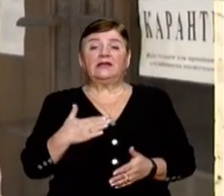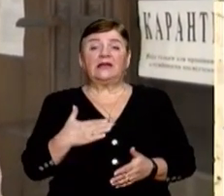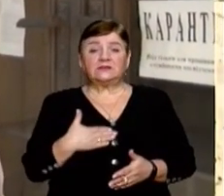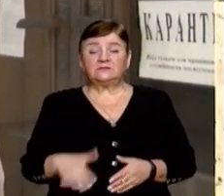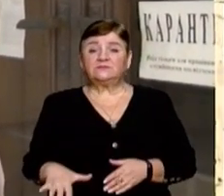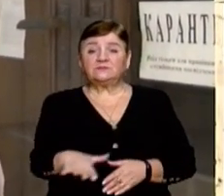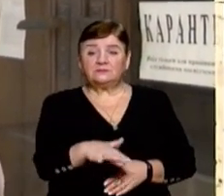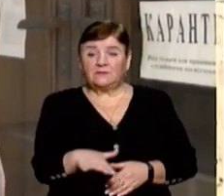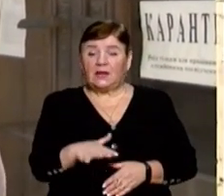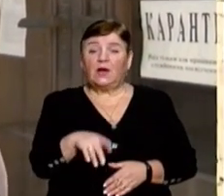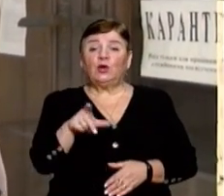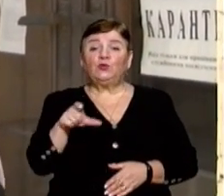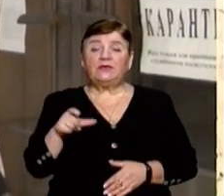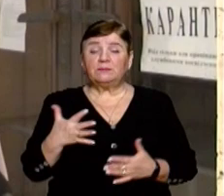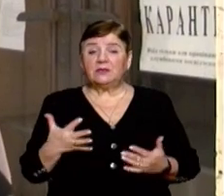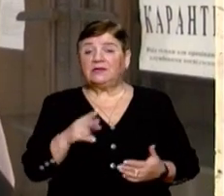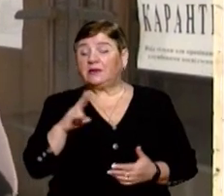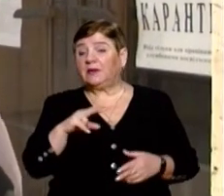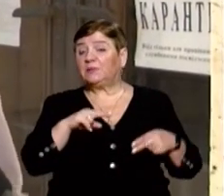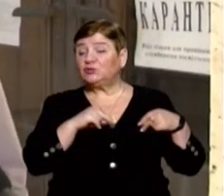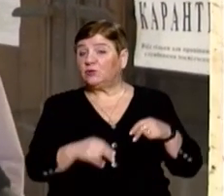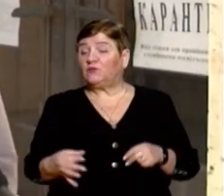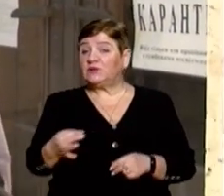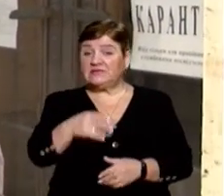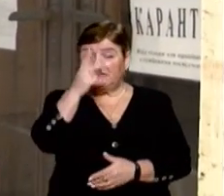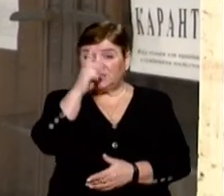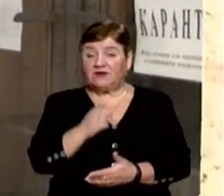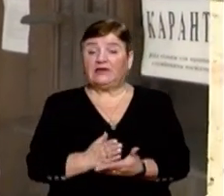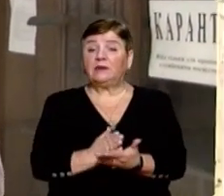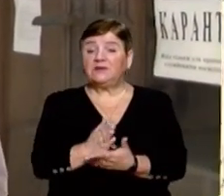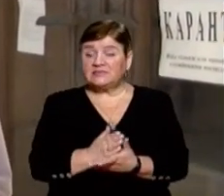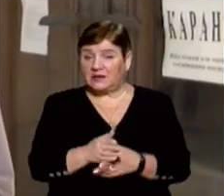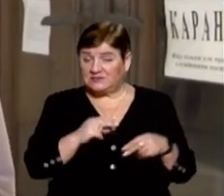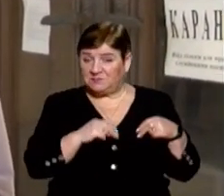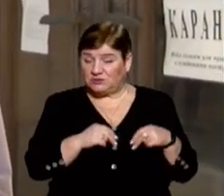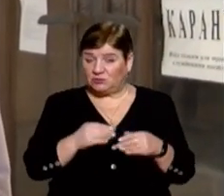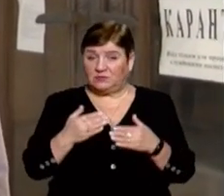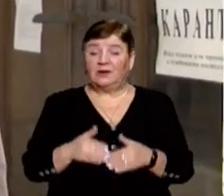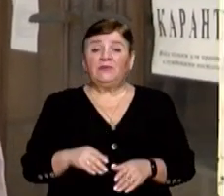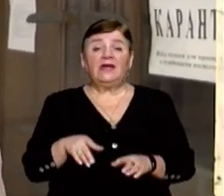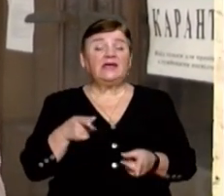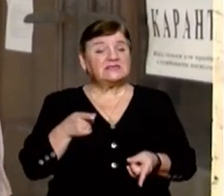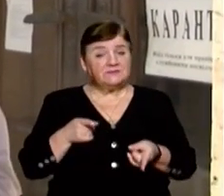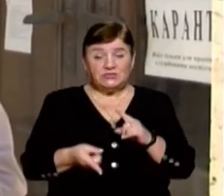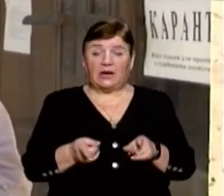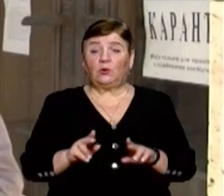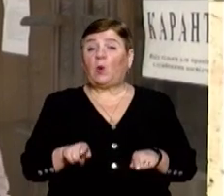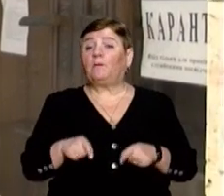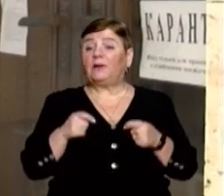здоров'я людям, які працюють в обласної державної адміністрації, облораді. І, звичайно, передам,